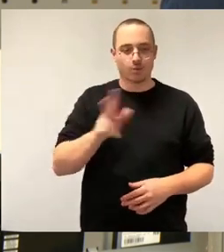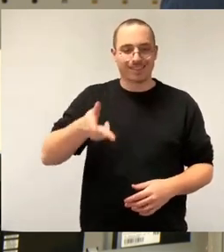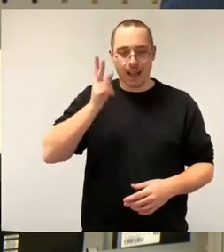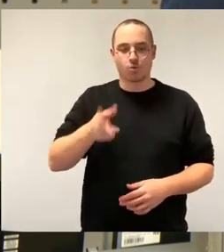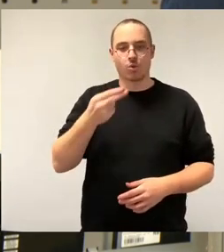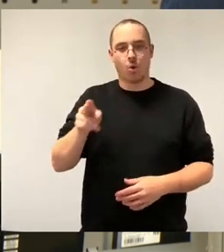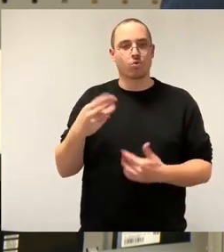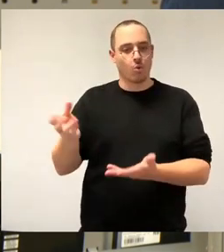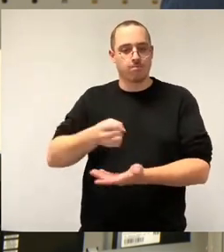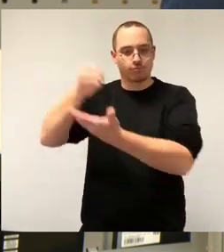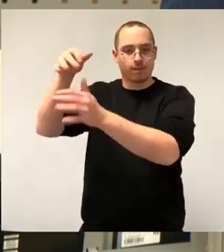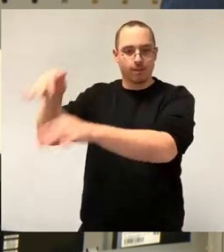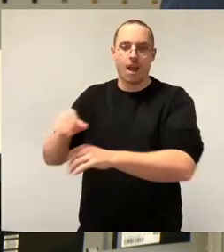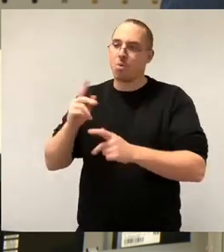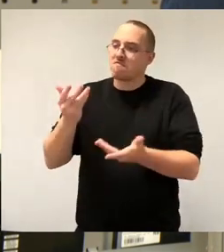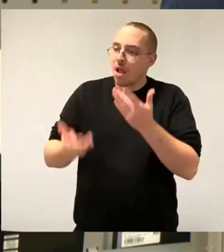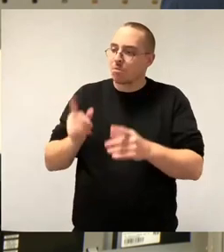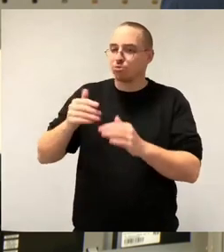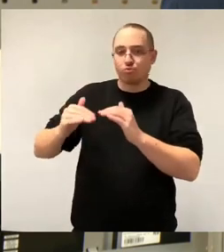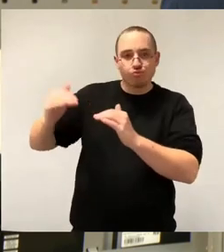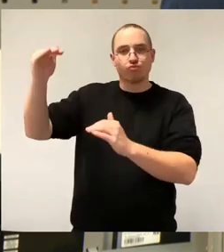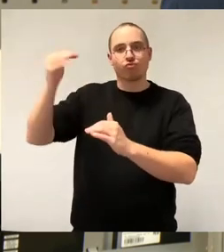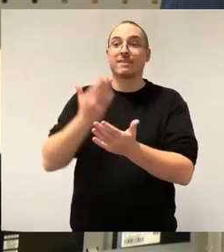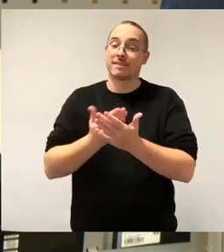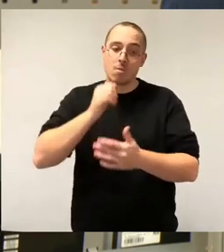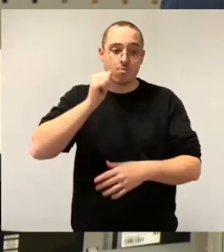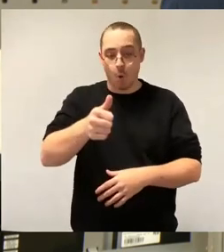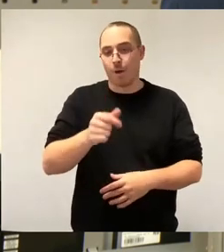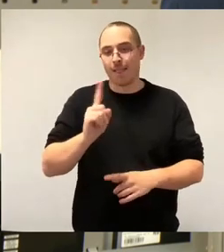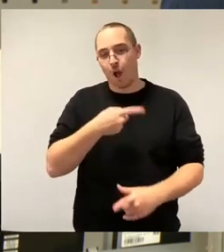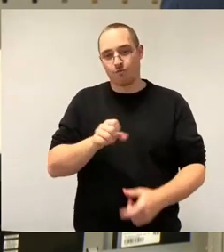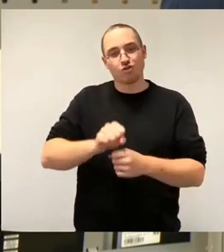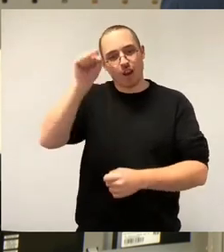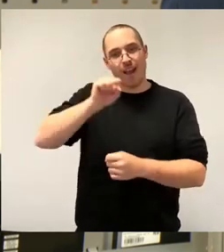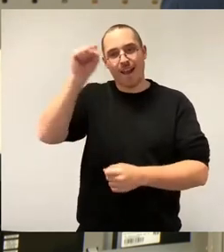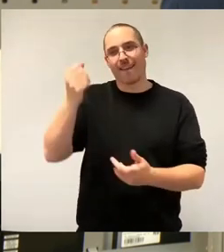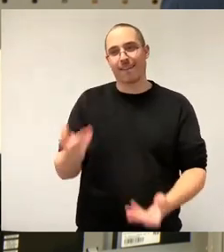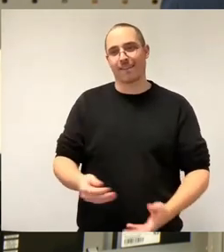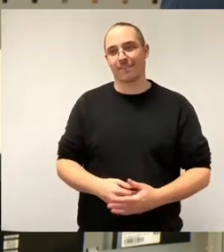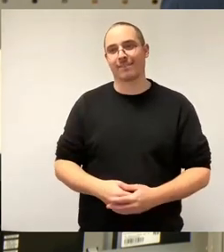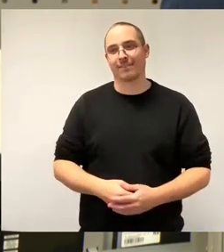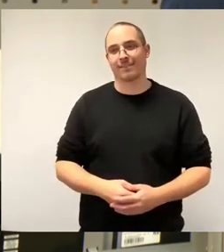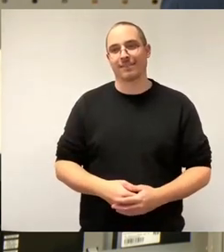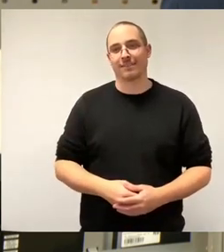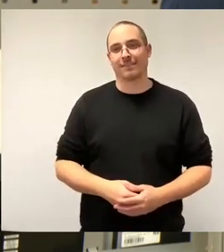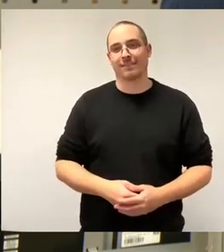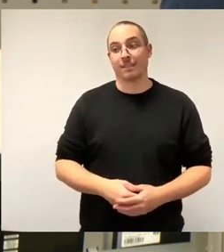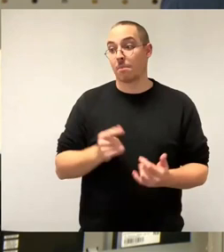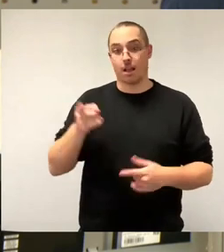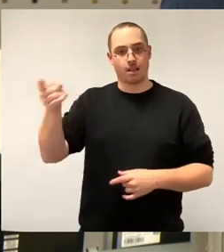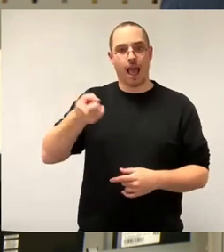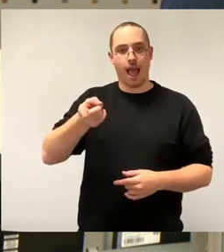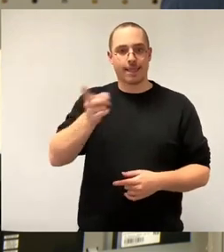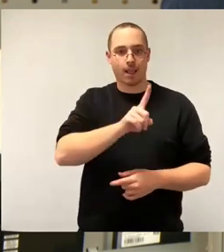sollte. Deswegen fährt morgen zum Beispiel auch nichts. Aber wir haben dort einen deutlichen Sprung gemacht von 1000 Euro. Und das war